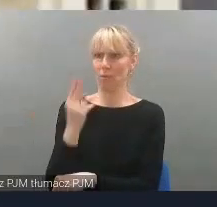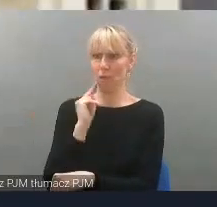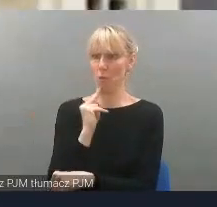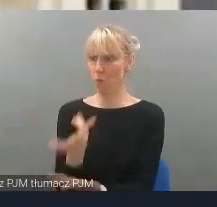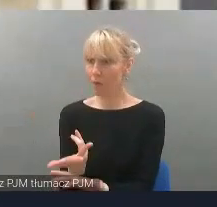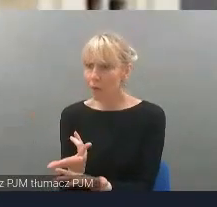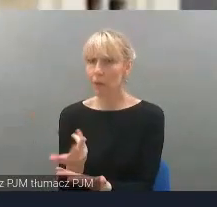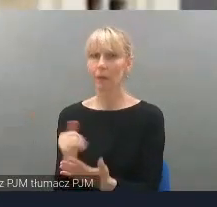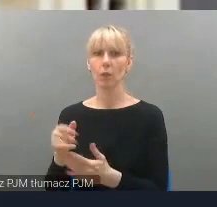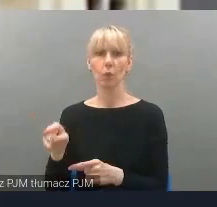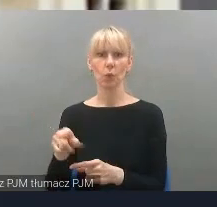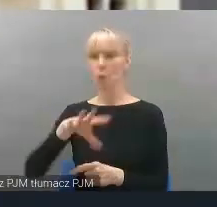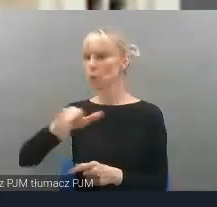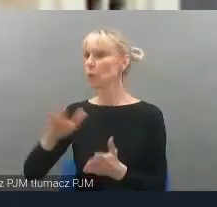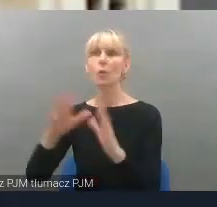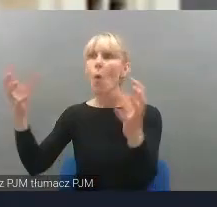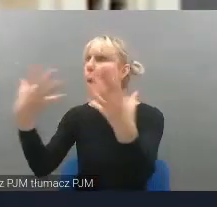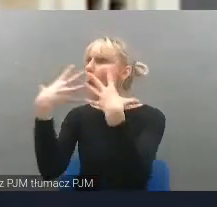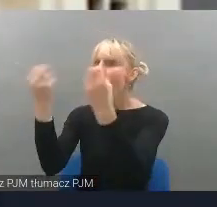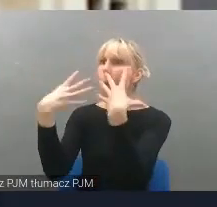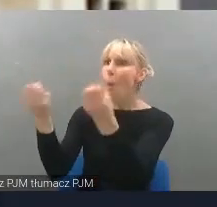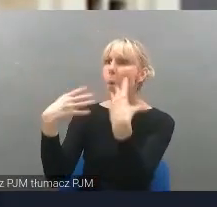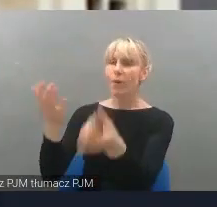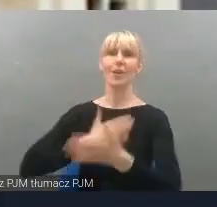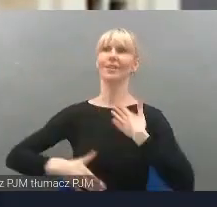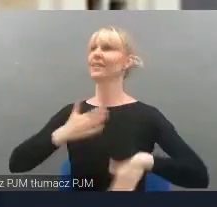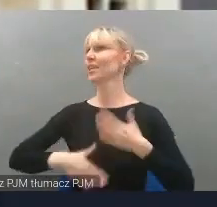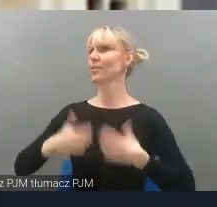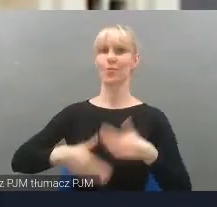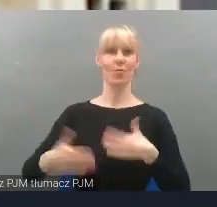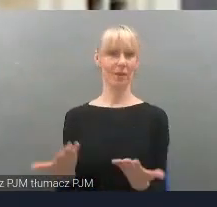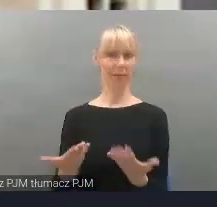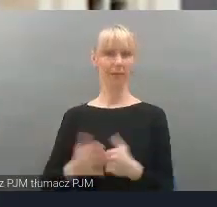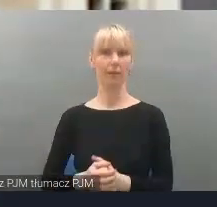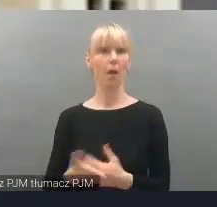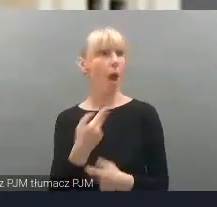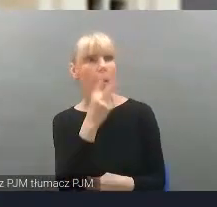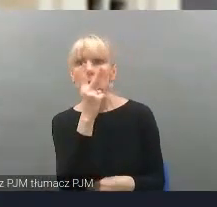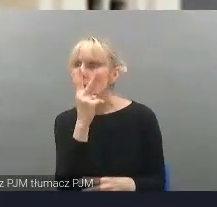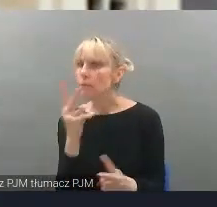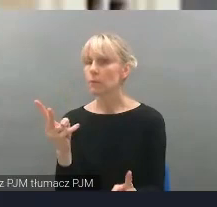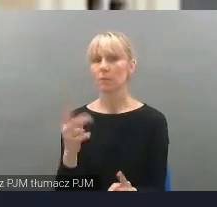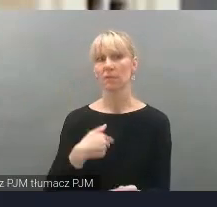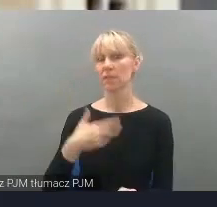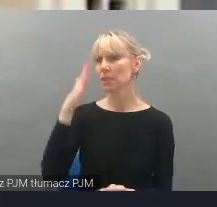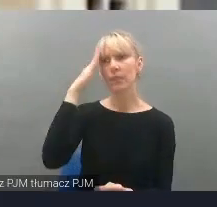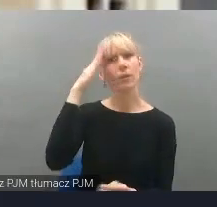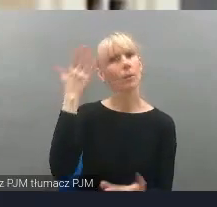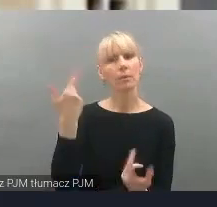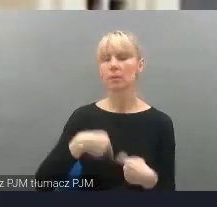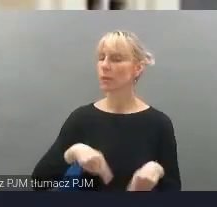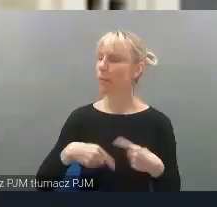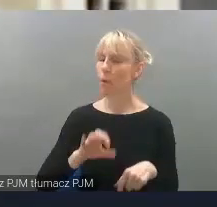się, była całkiem duża grupa, spora grupa tych osób głuchych, która się tym cieszyła i nagle człowiek patrzy, że my sobie tego nie uświadamiamy, a nagle